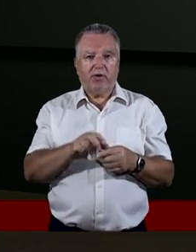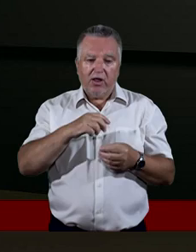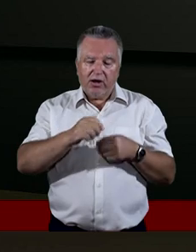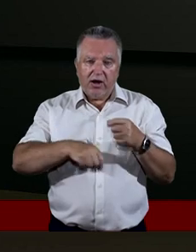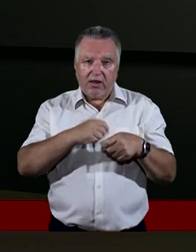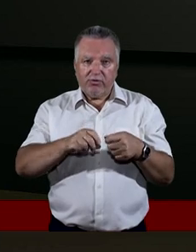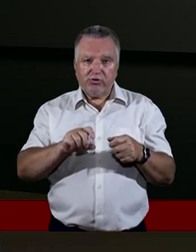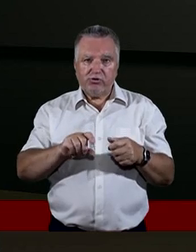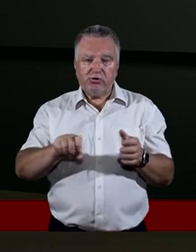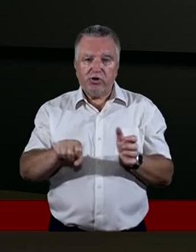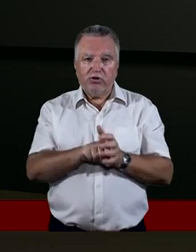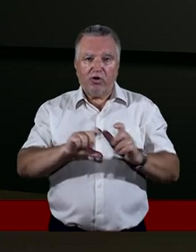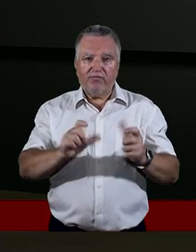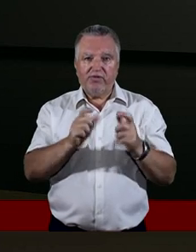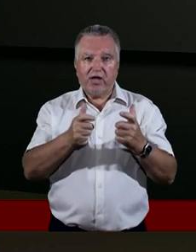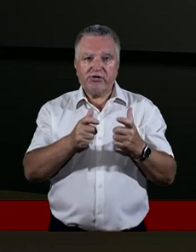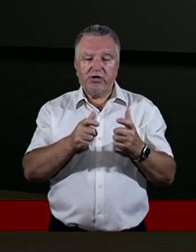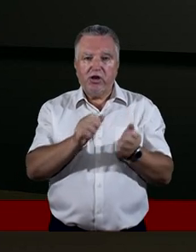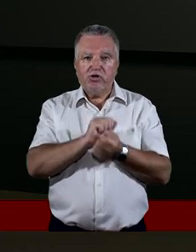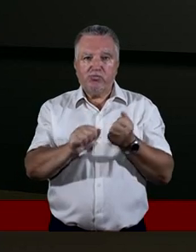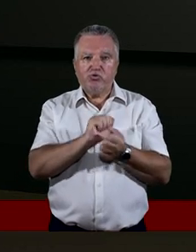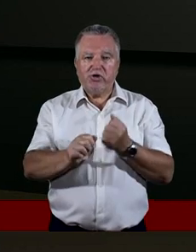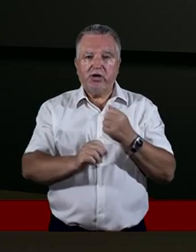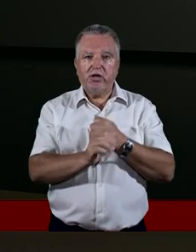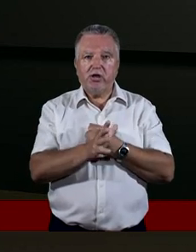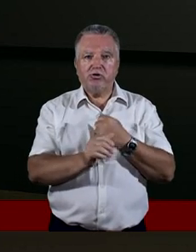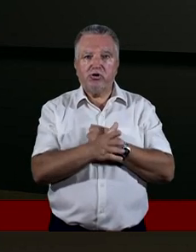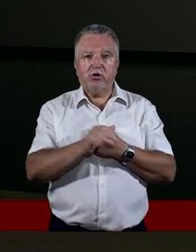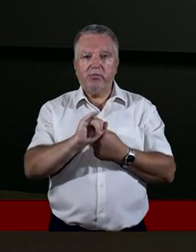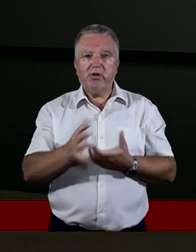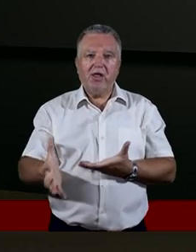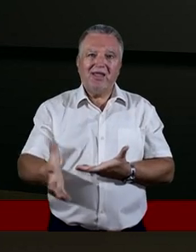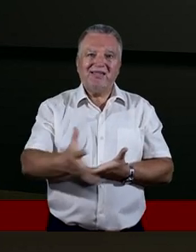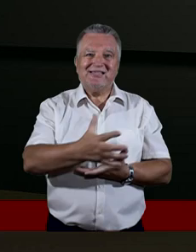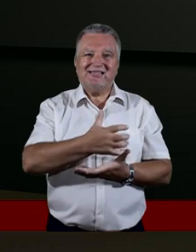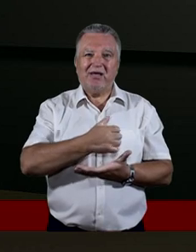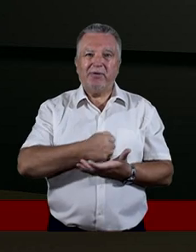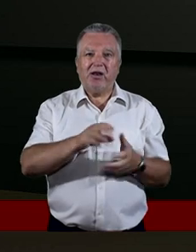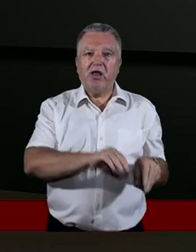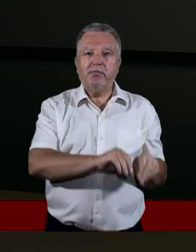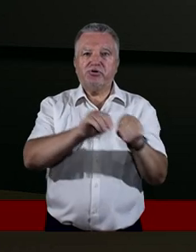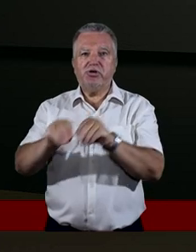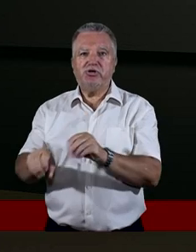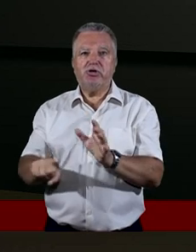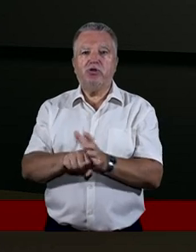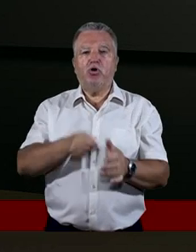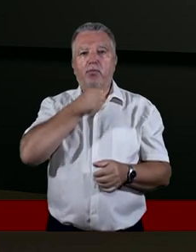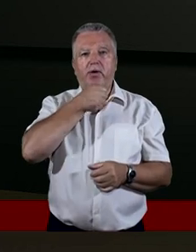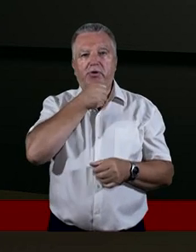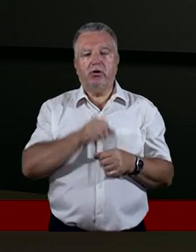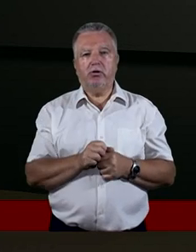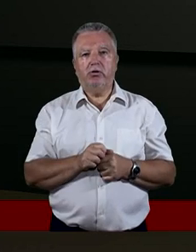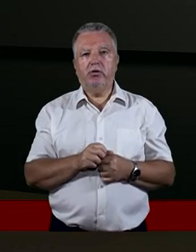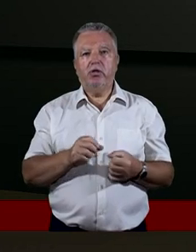nastąpią. On zapowiada zburzenie Jerozolimy. No i zabranie Izraelitów, czy przesiedlenie ich do Babilonu. W